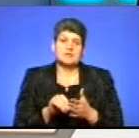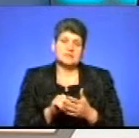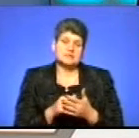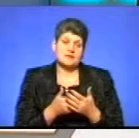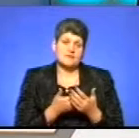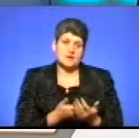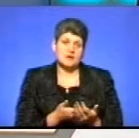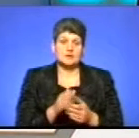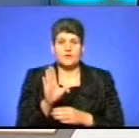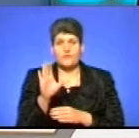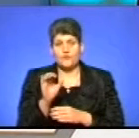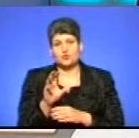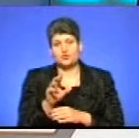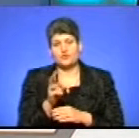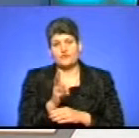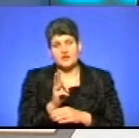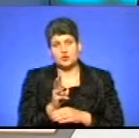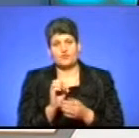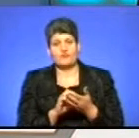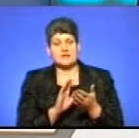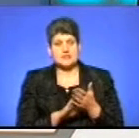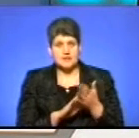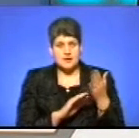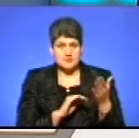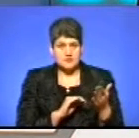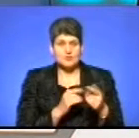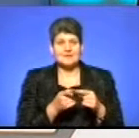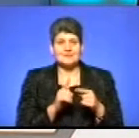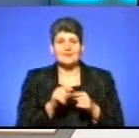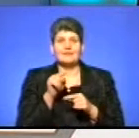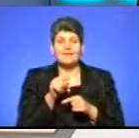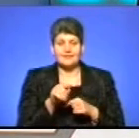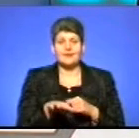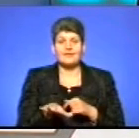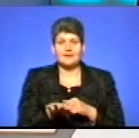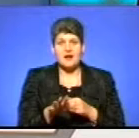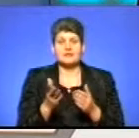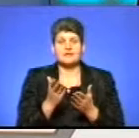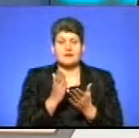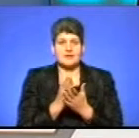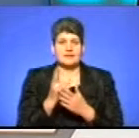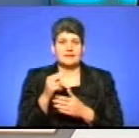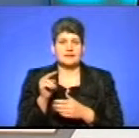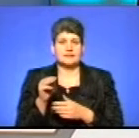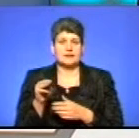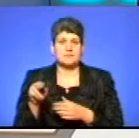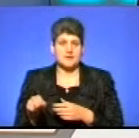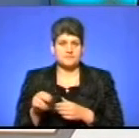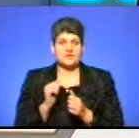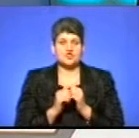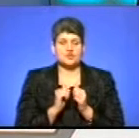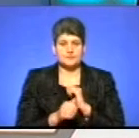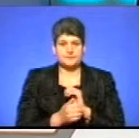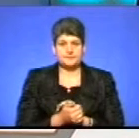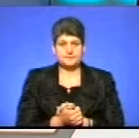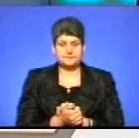таки, фото, відеофіксація, камери, це на тих ділянках, де є ДТП, найтяжчіше.